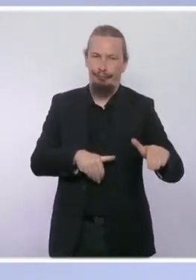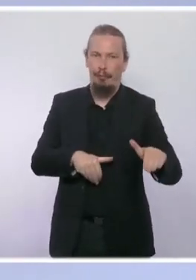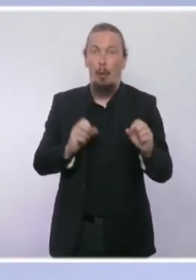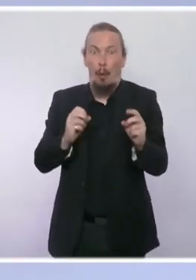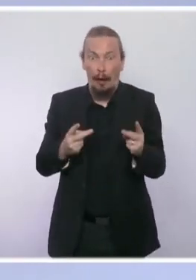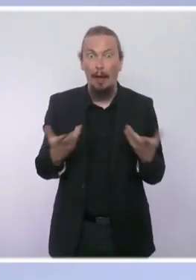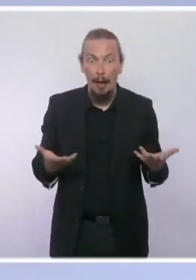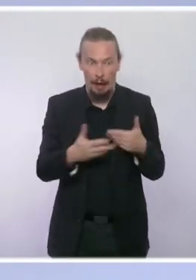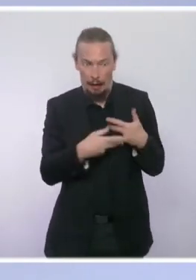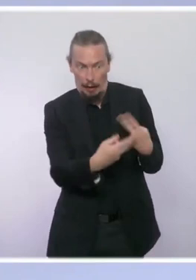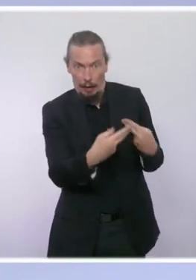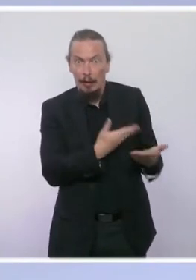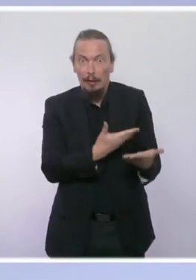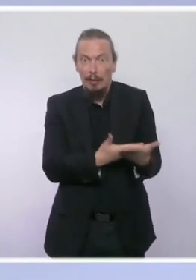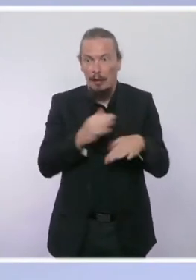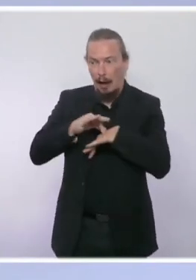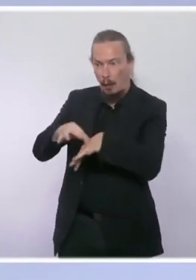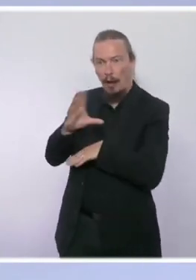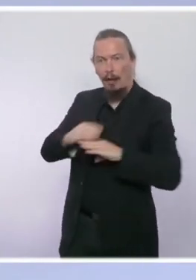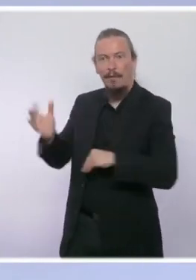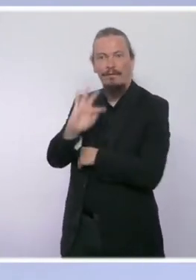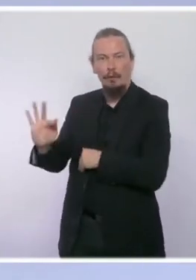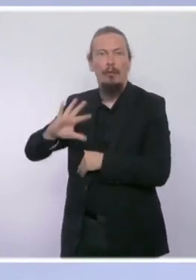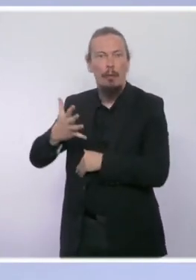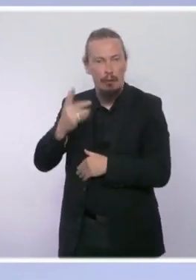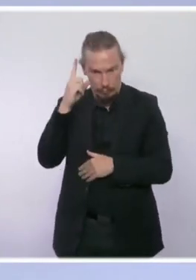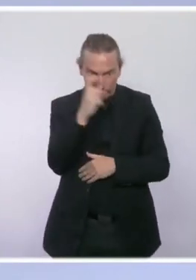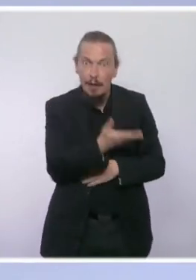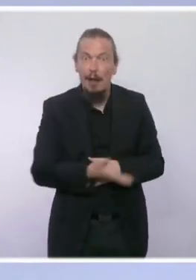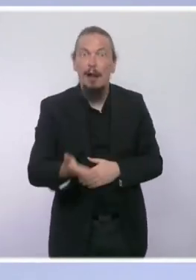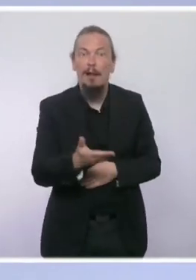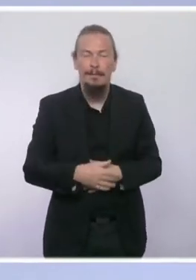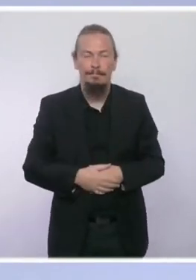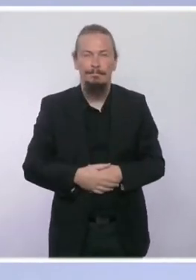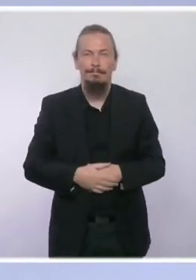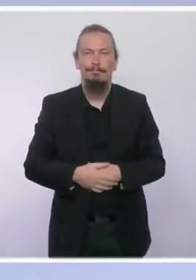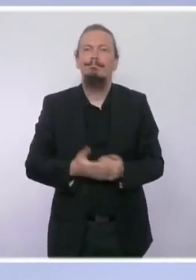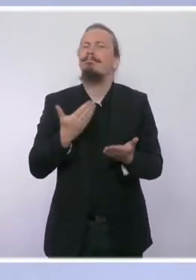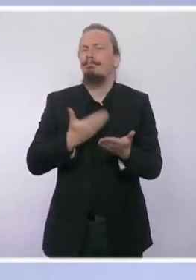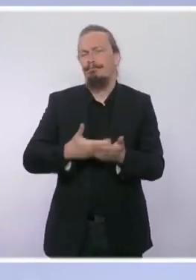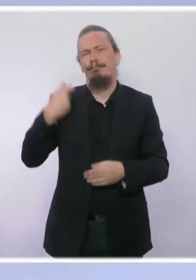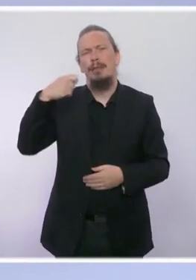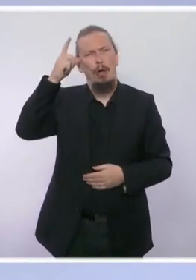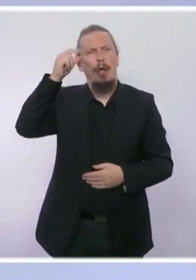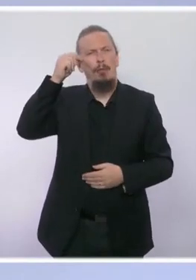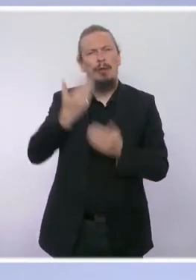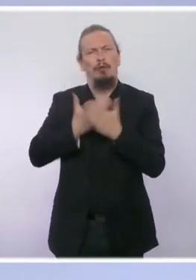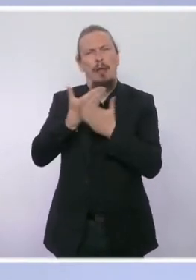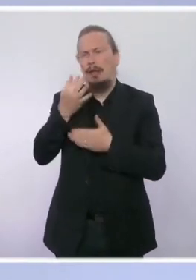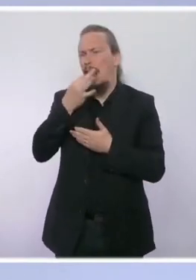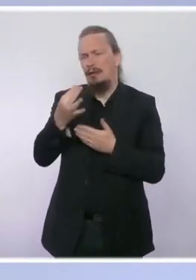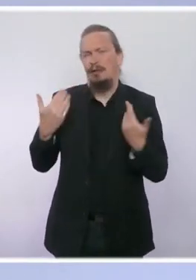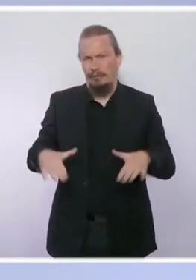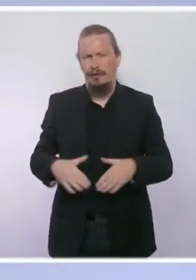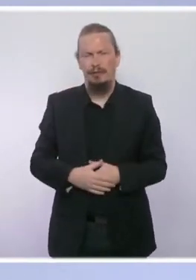accompagne les Français pendant cette période qui est une période difficile. Sur ce sujet-là, le président de la République l'a redit ce matin au Conseil des